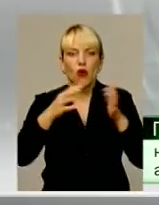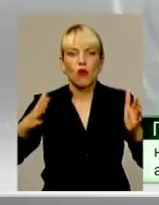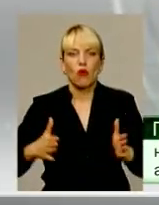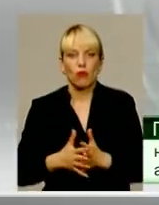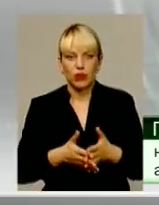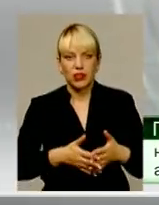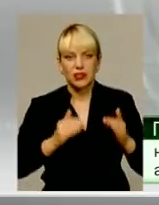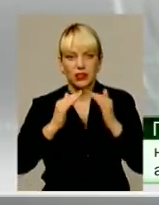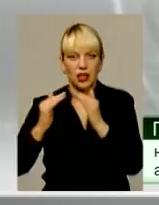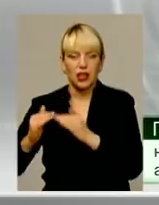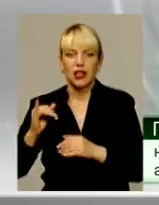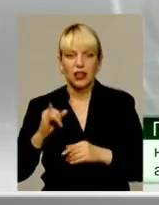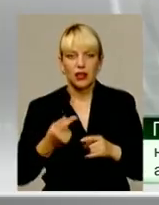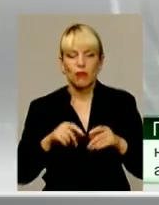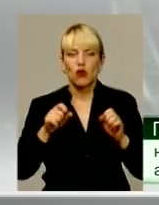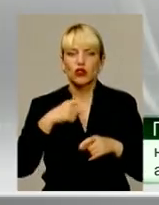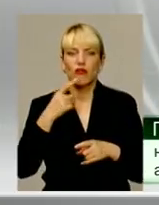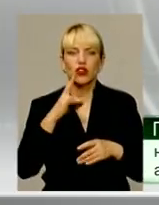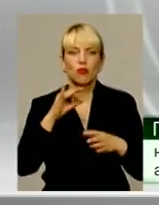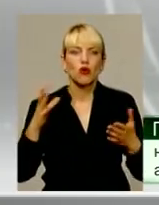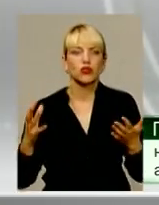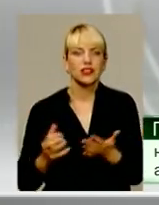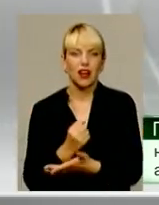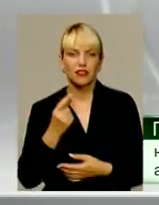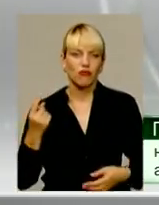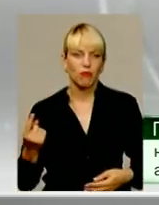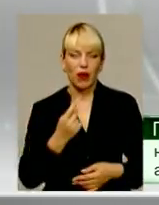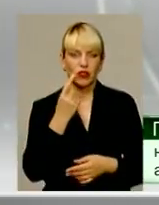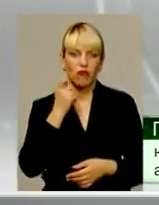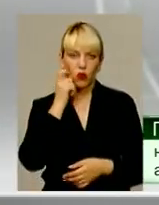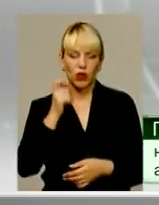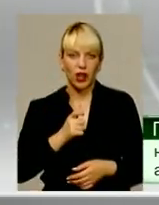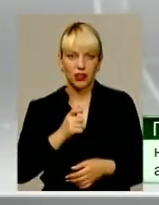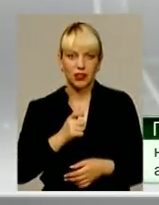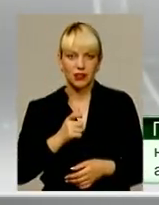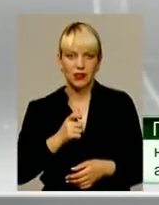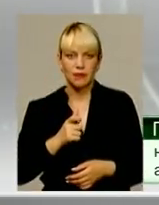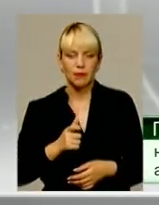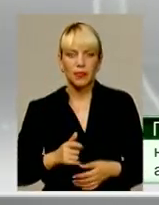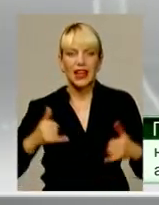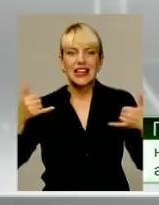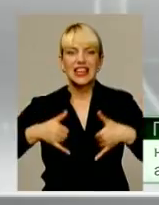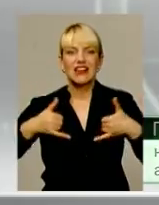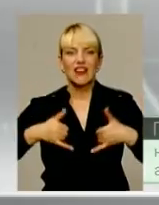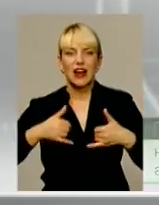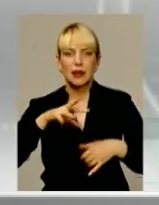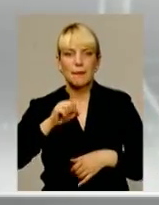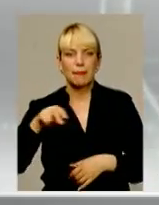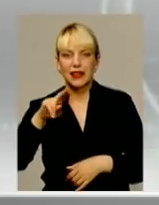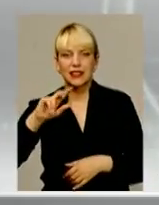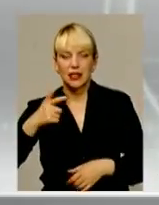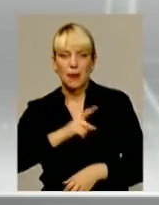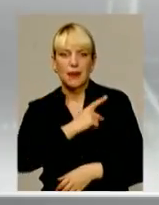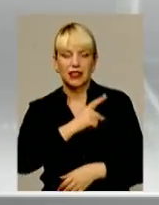можна говорити про знахідку першої в Україні ливарної мідної майстерні.